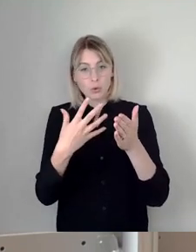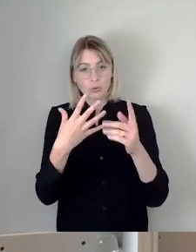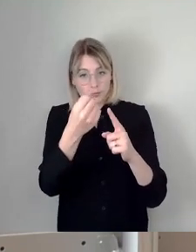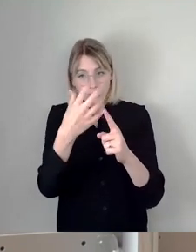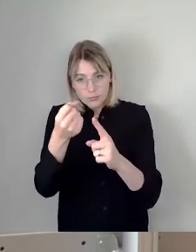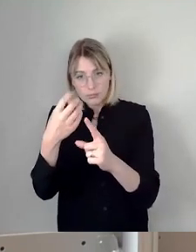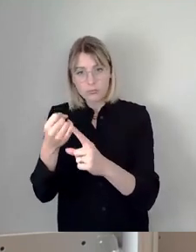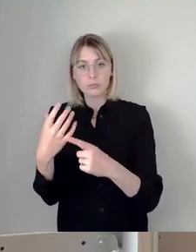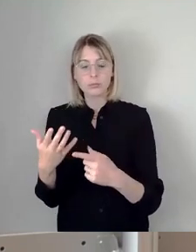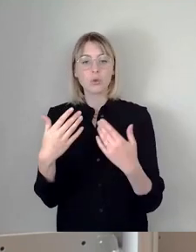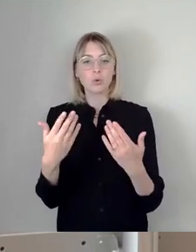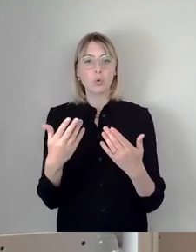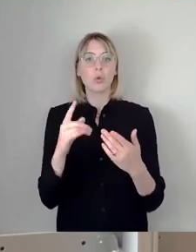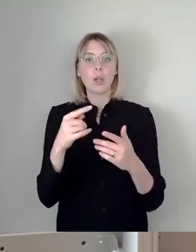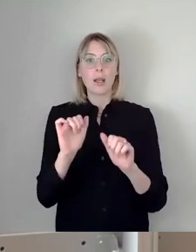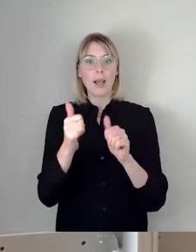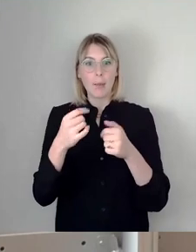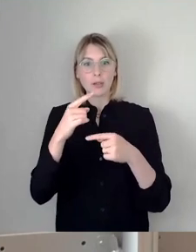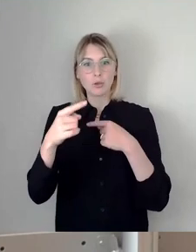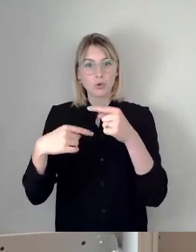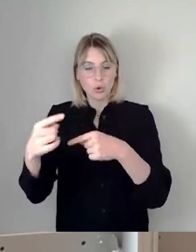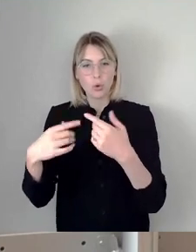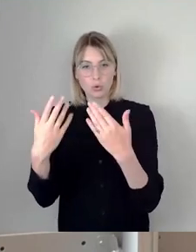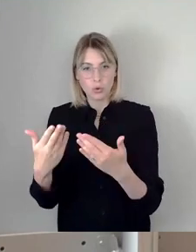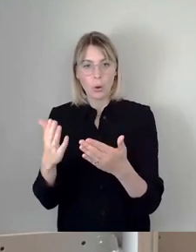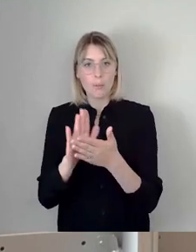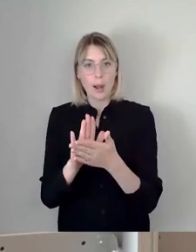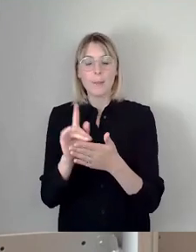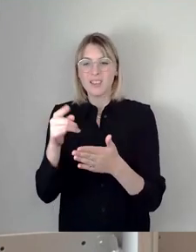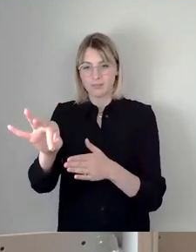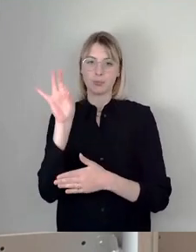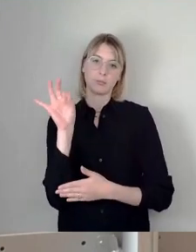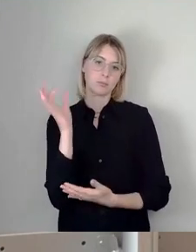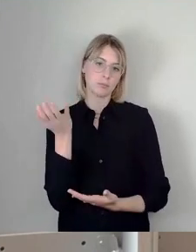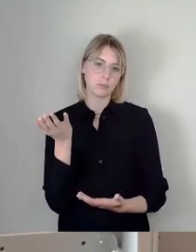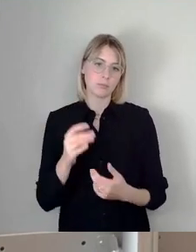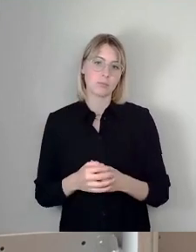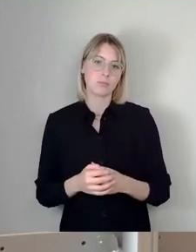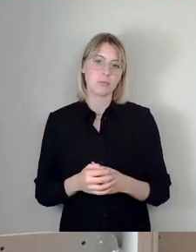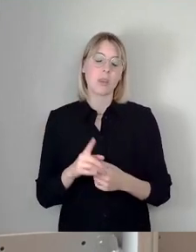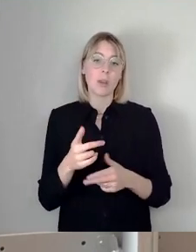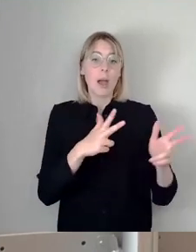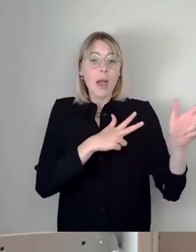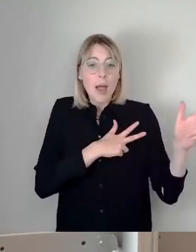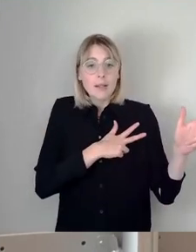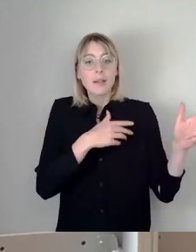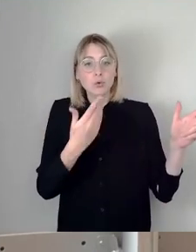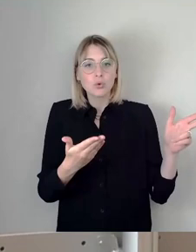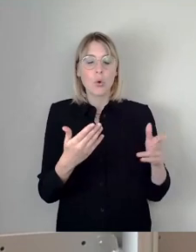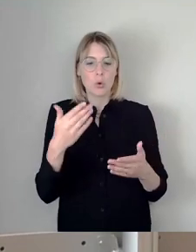dem Lebenszyklusansatz sozusagen entspricht, das wird dann ausgewählt. Die Realität ist, wir kriegen zurzeit im